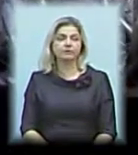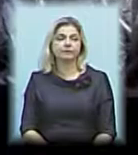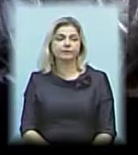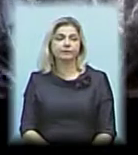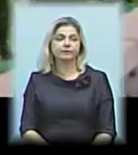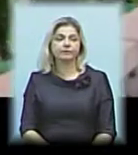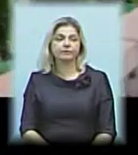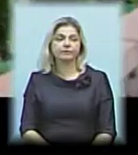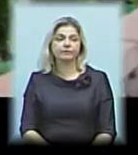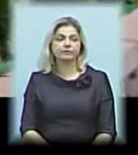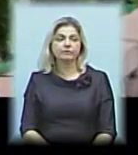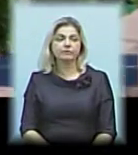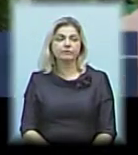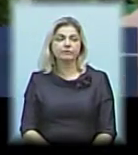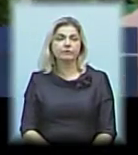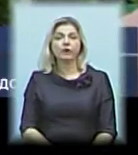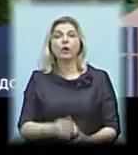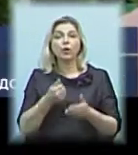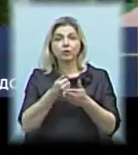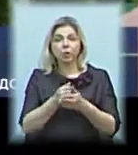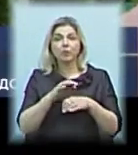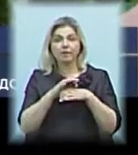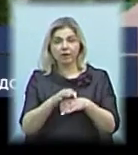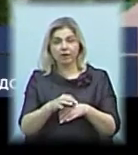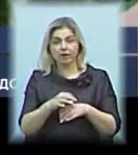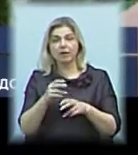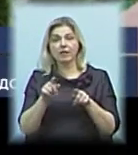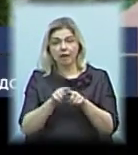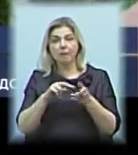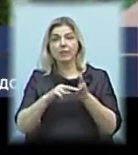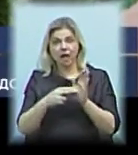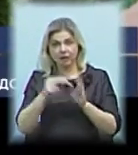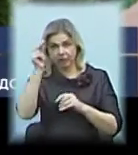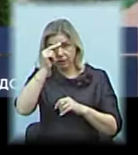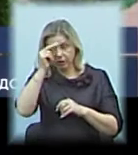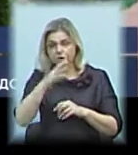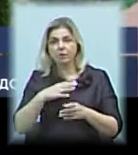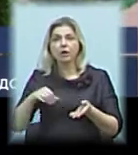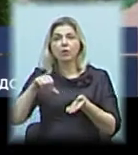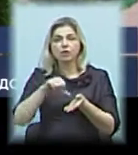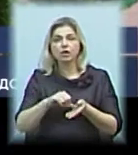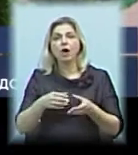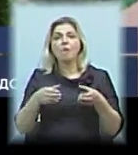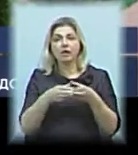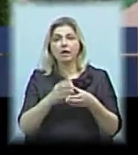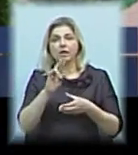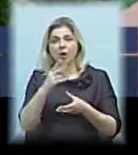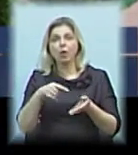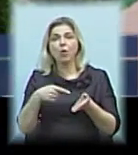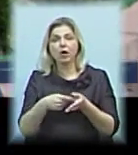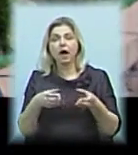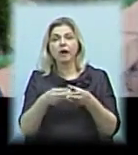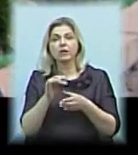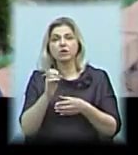До проведення тактичних навчань залучалися підрозділи Миколаївського міського гарнізону,